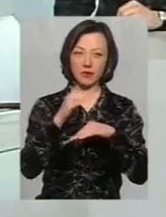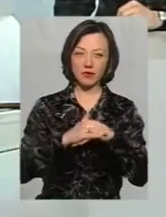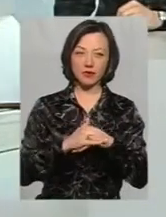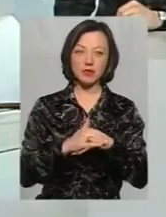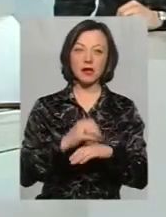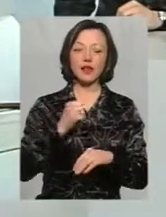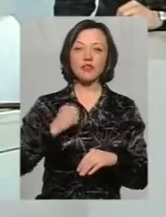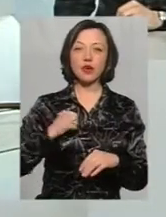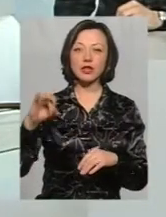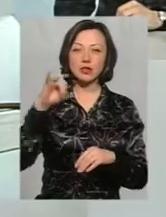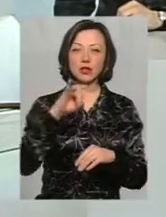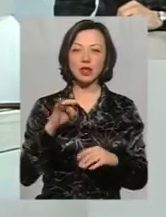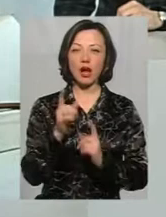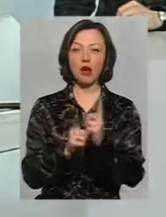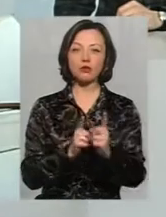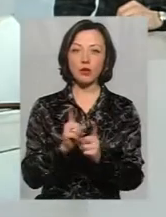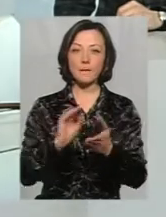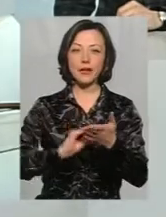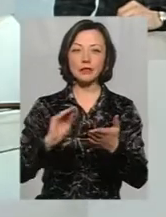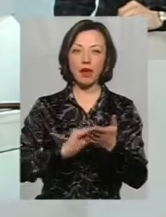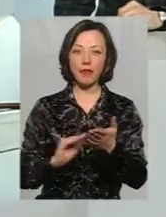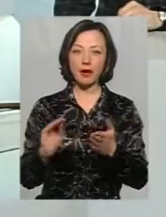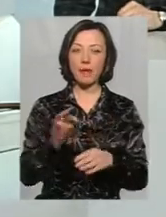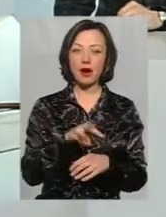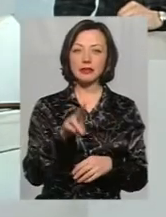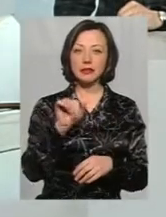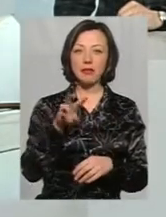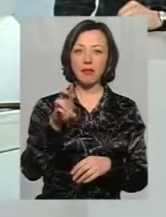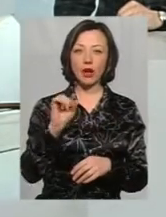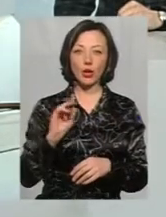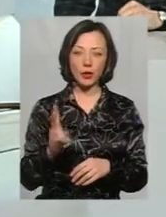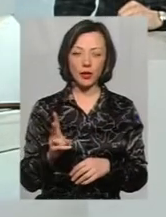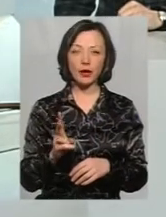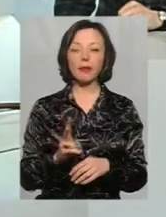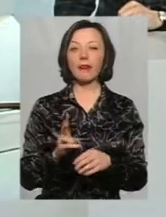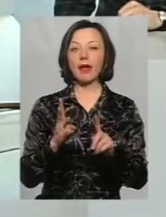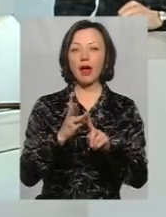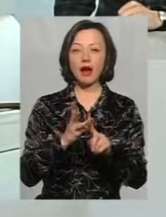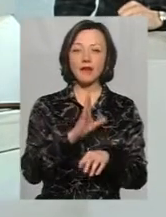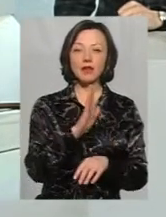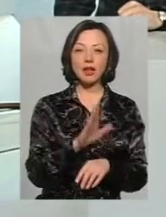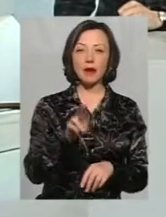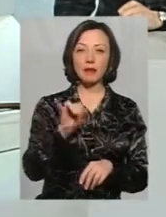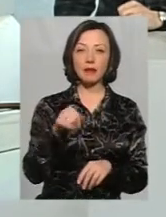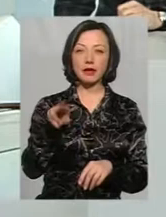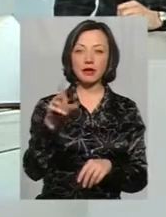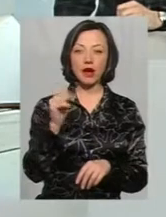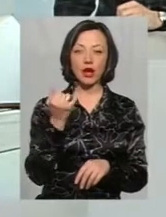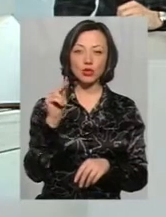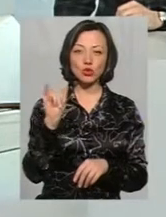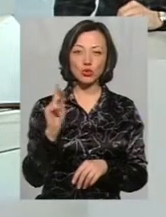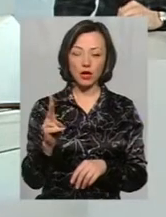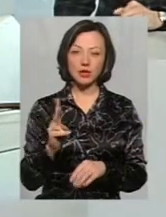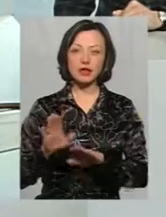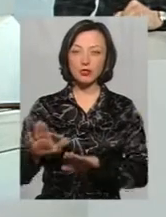військово-історичним реконструктором-письменником Михайлом Цимбалюком та Віталієм Підгайчуком, заступником голови